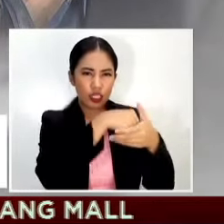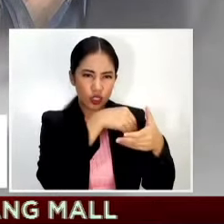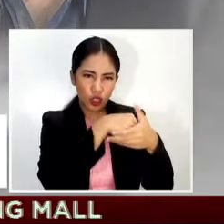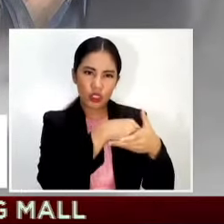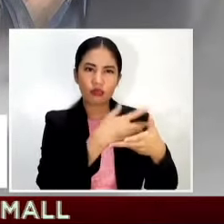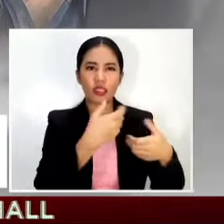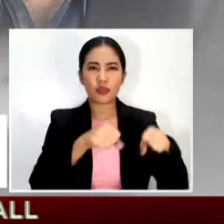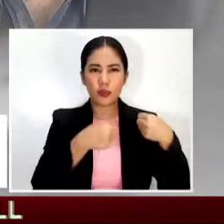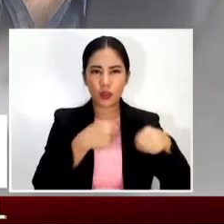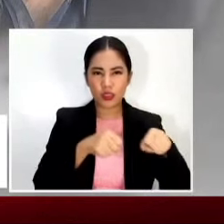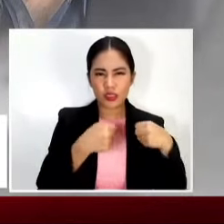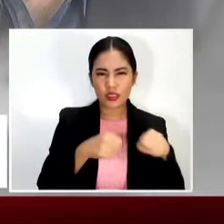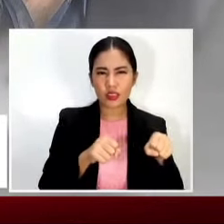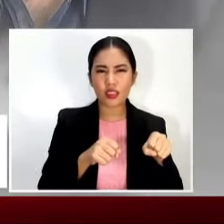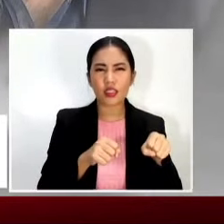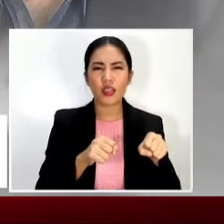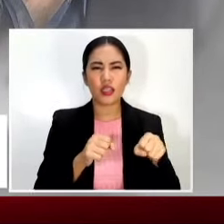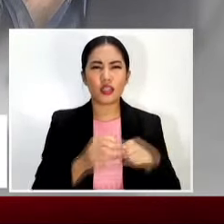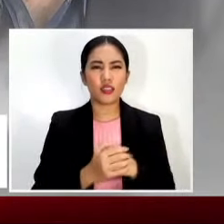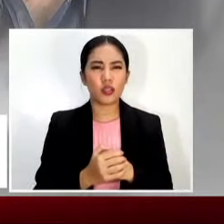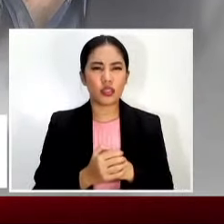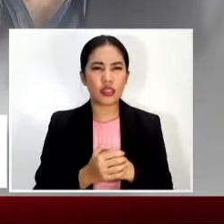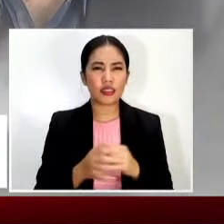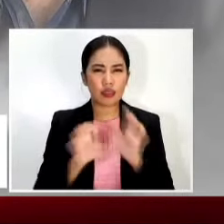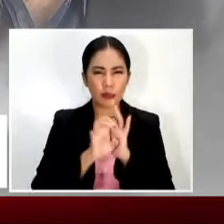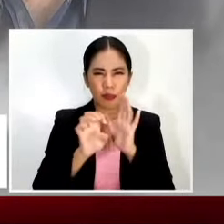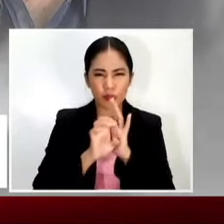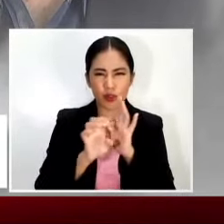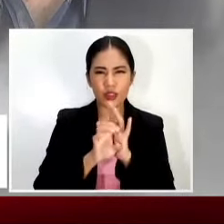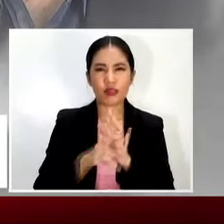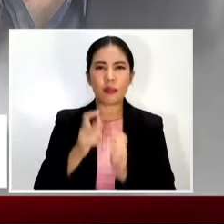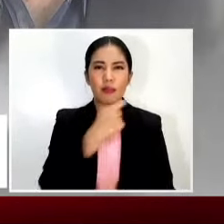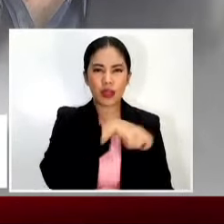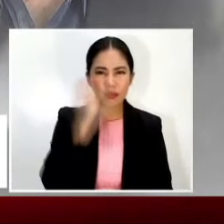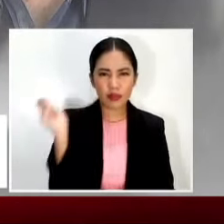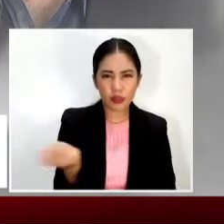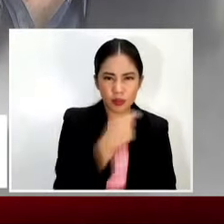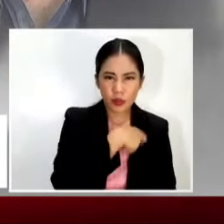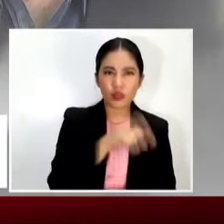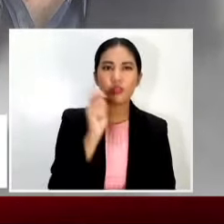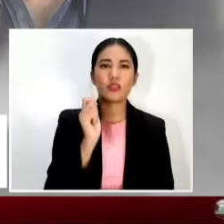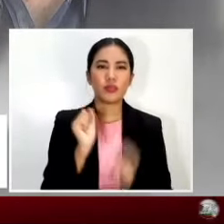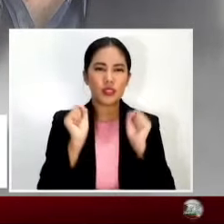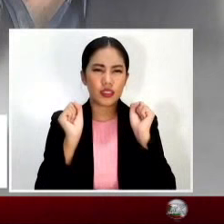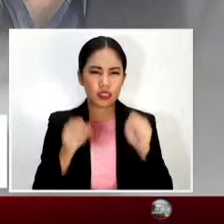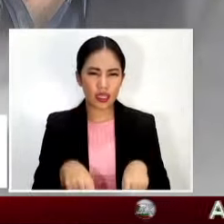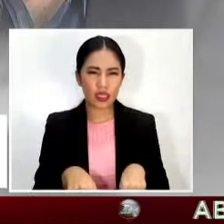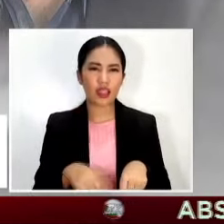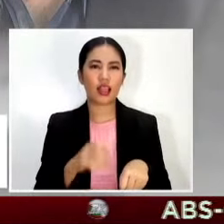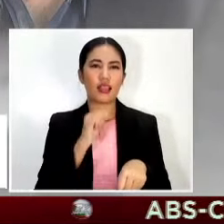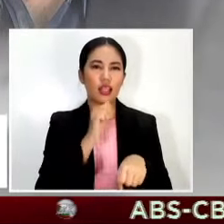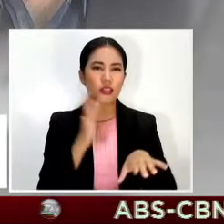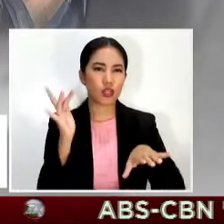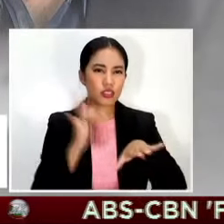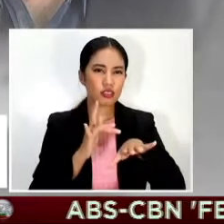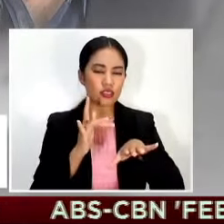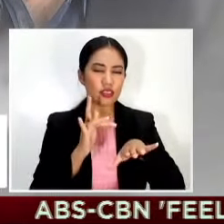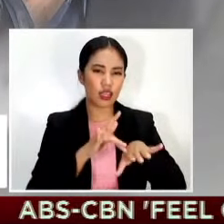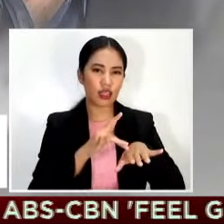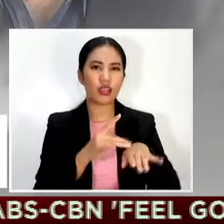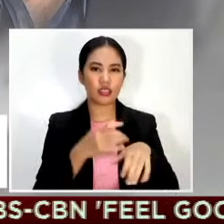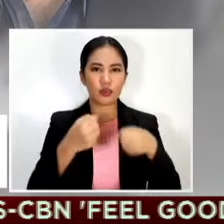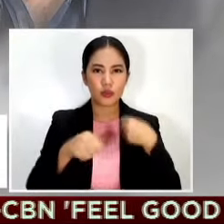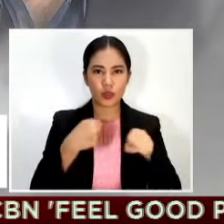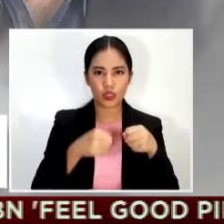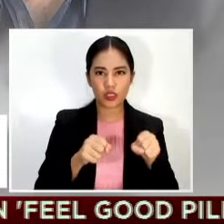kung ano man mga contact dati yan sa GCQ allowed na siya 50% pero ngayon ay sarado muna yung